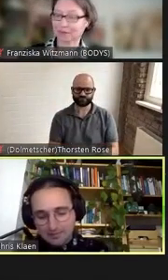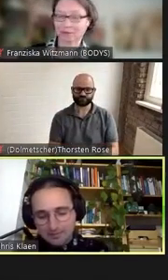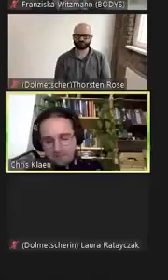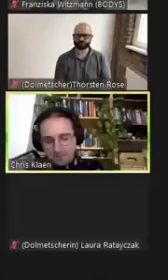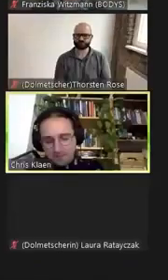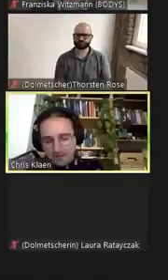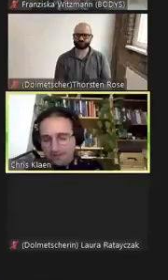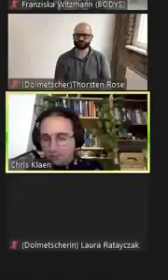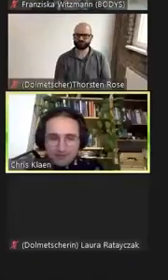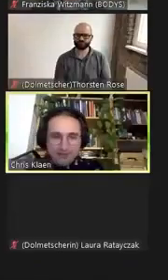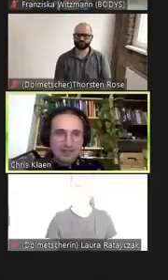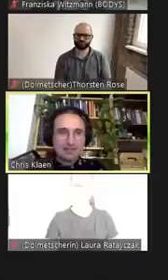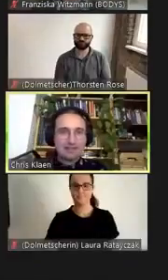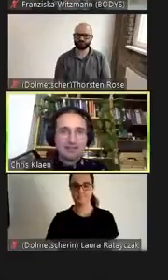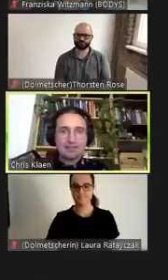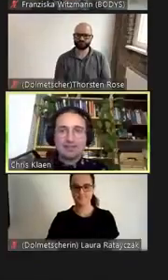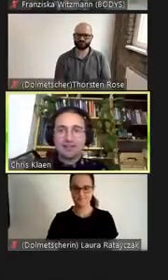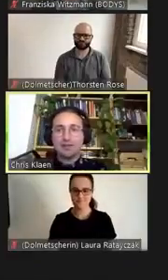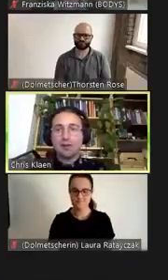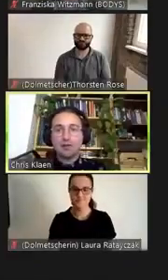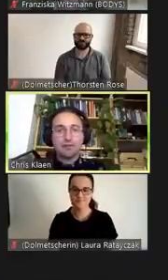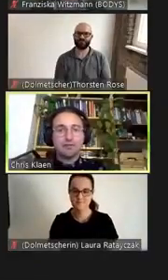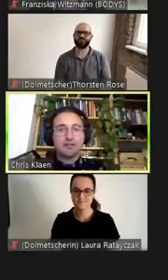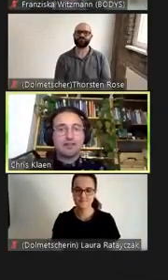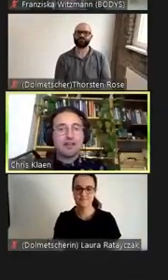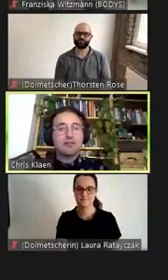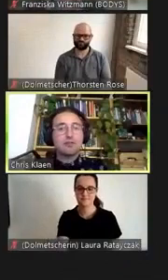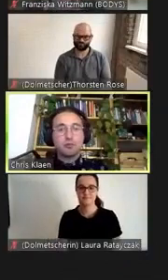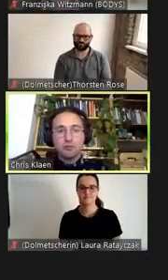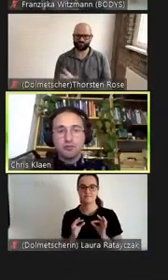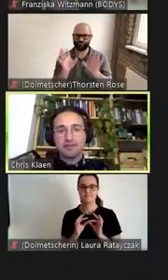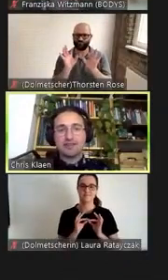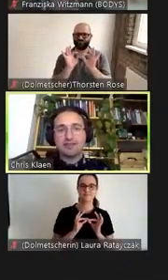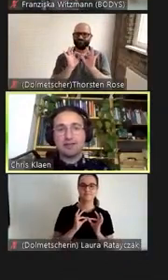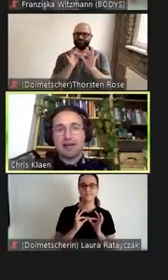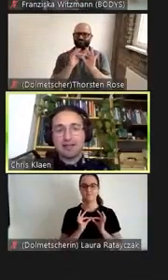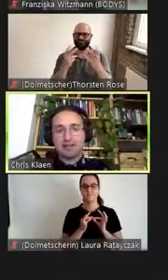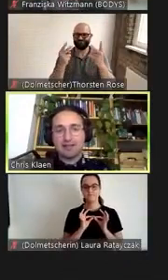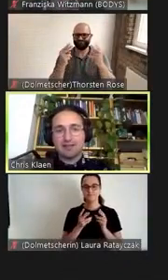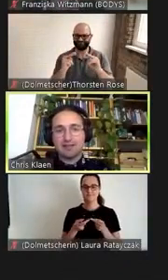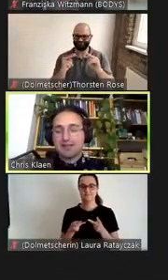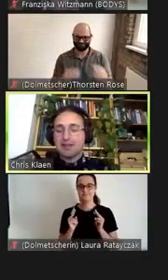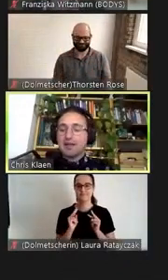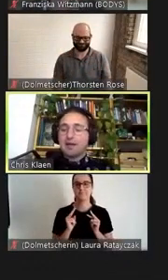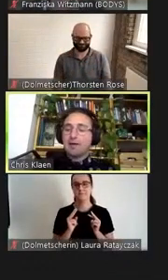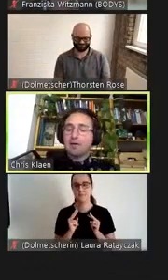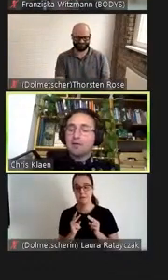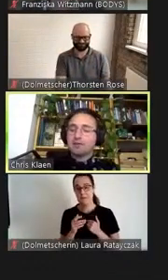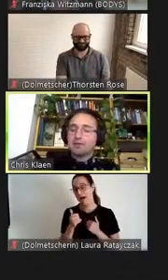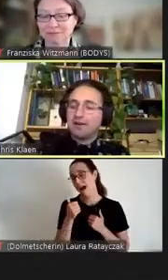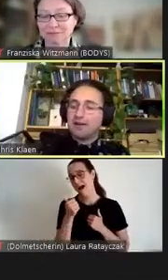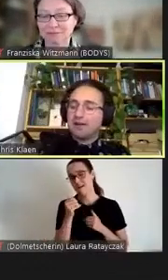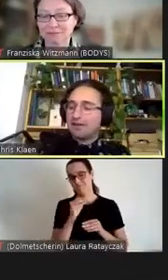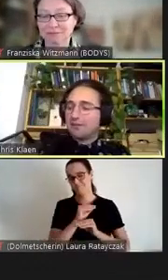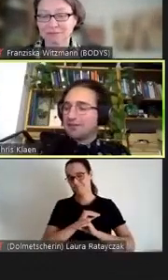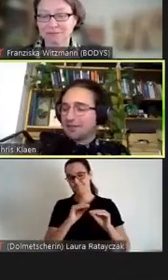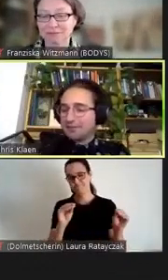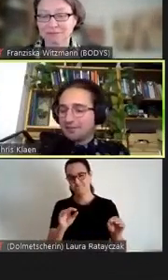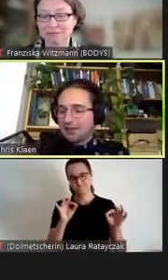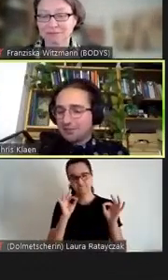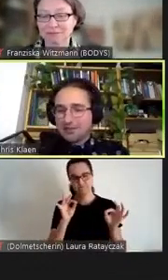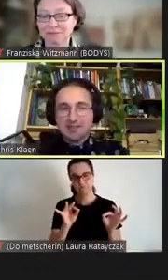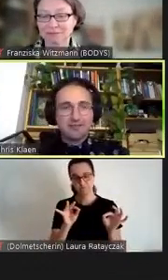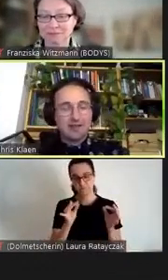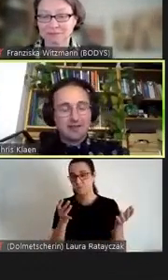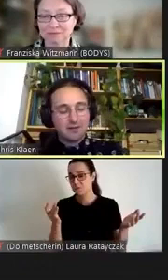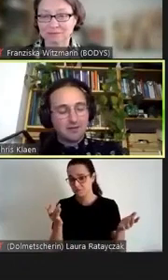Da eine gute Nachricht. Ich denke, oft tun wir das bereits. Und zwar möchte